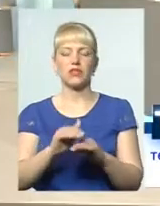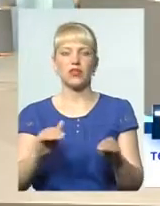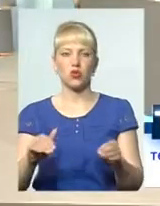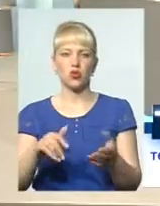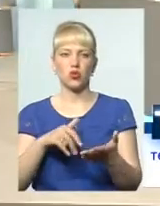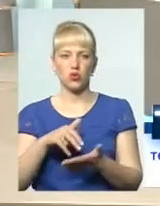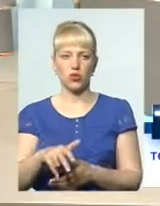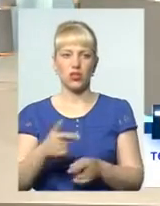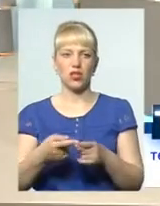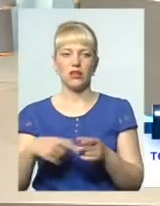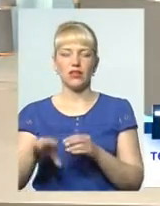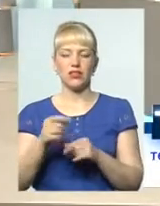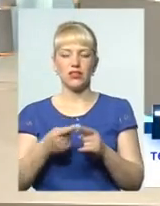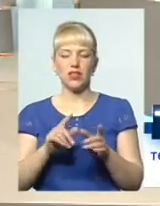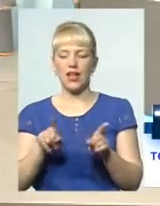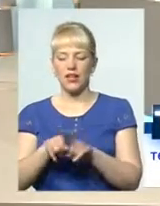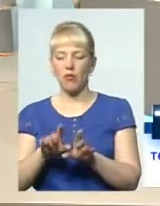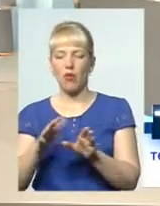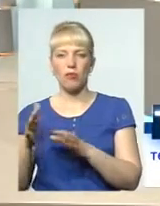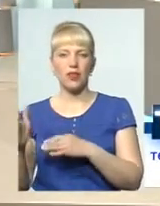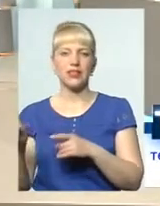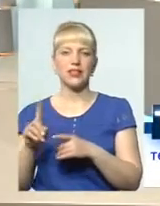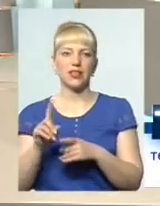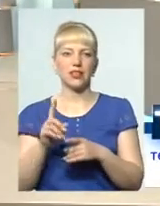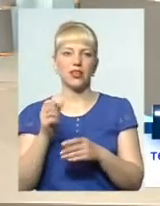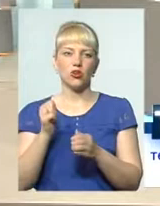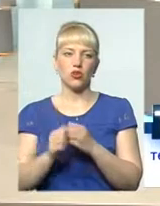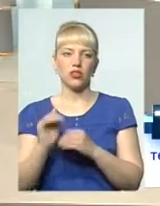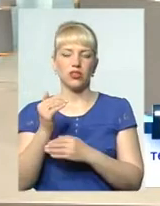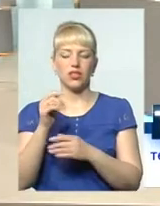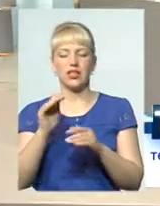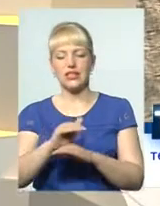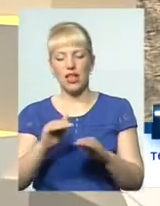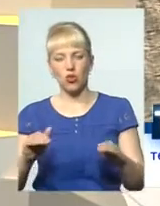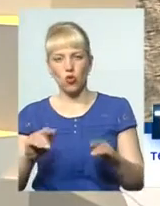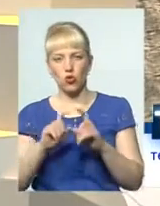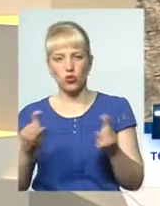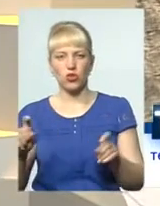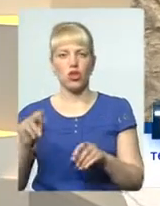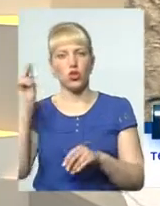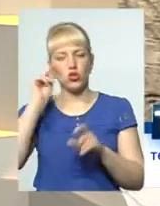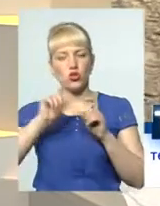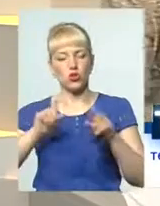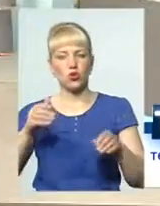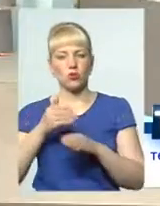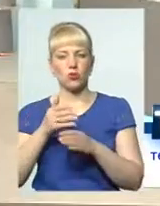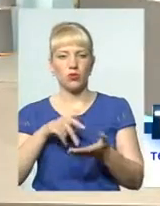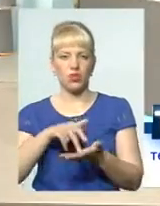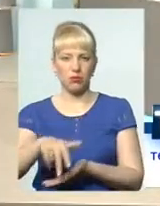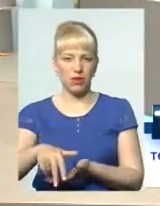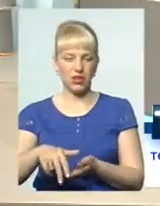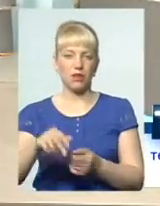сходити, оці всі такі моменти, які має кожна дитина, в садочек, в школу допомогти, піти